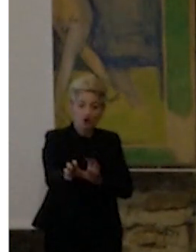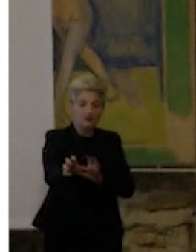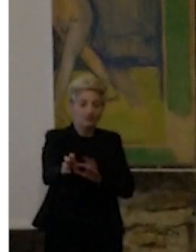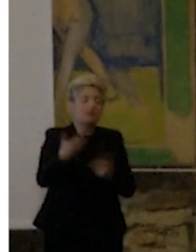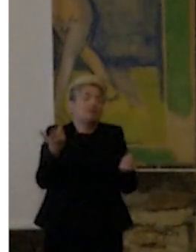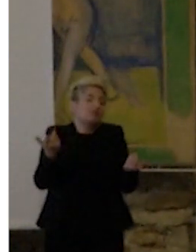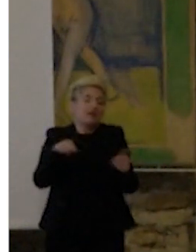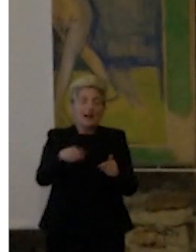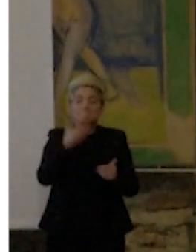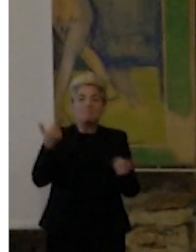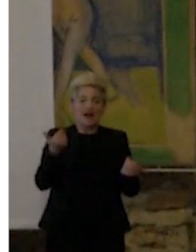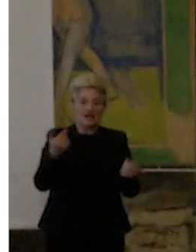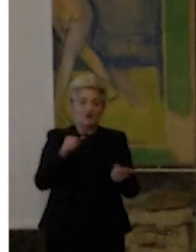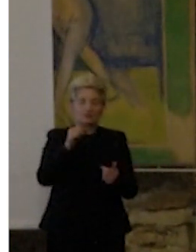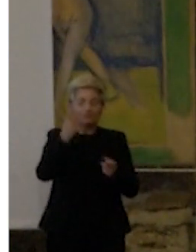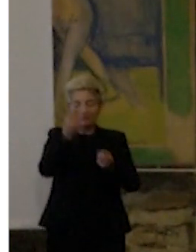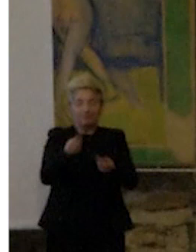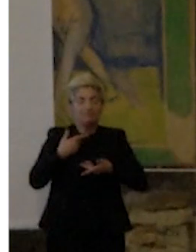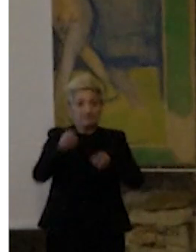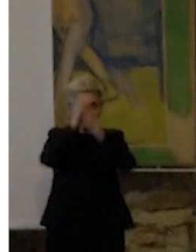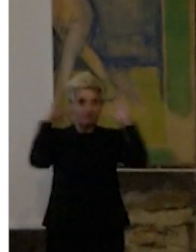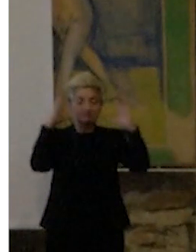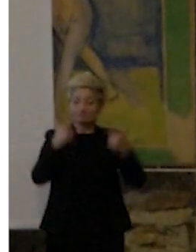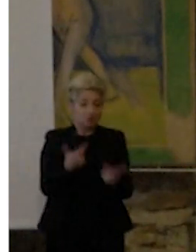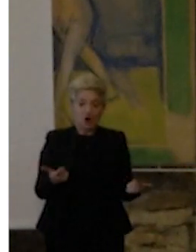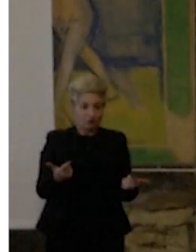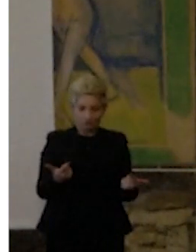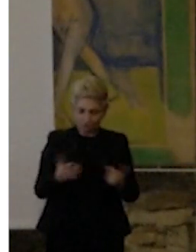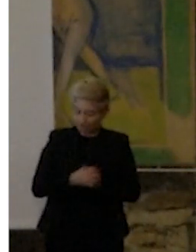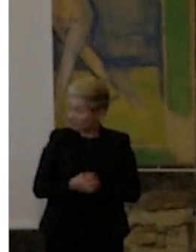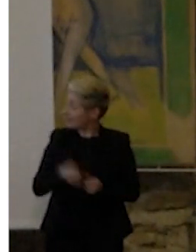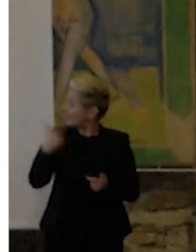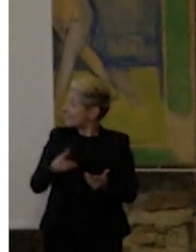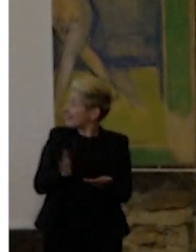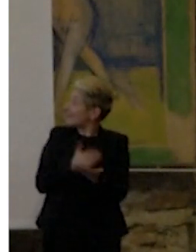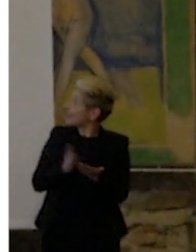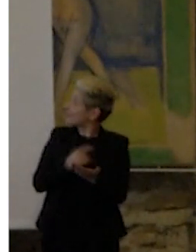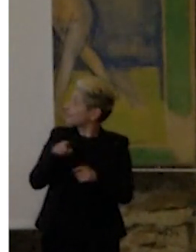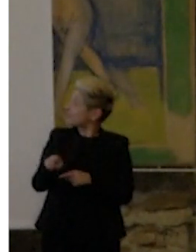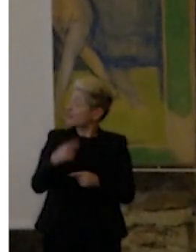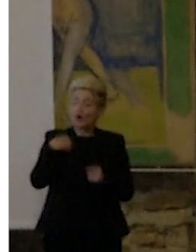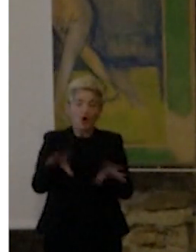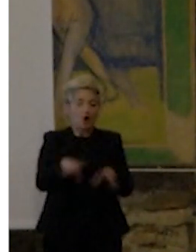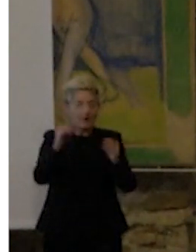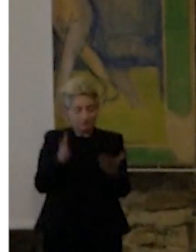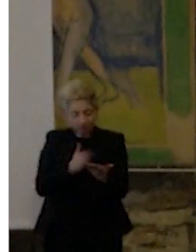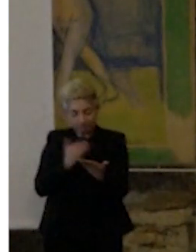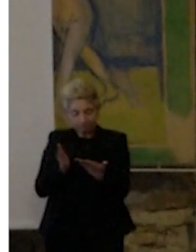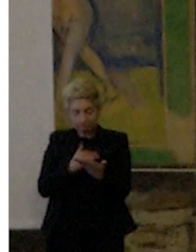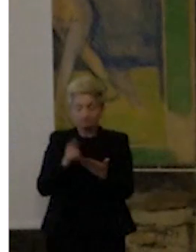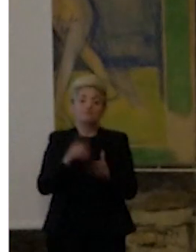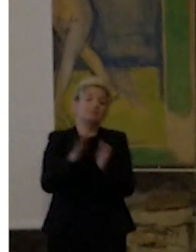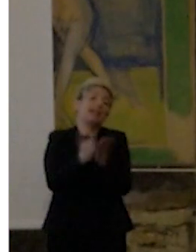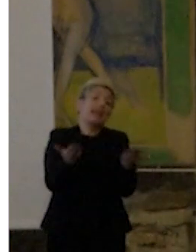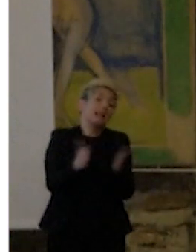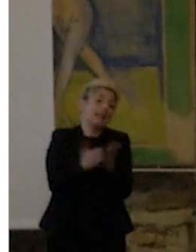mancano di qualche cosa, se non nel momento in cui prendo in mano l'oggetto catalogo e lo comincio a sfogliare. Perché il libro